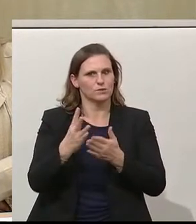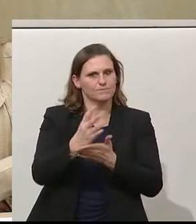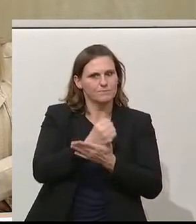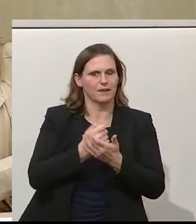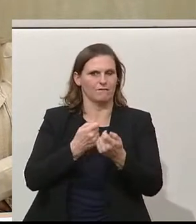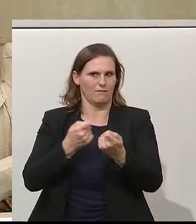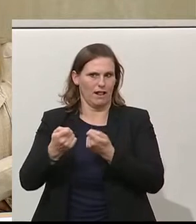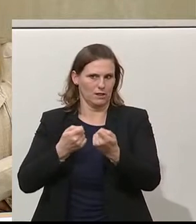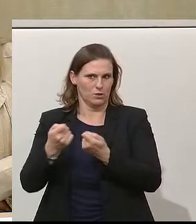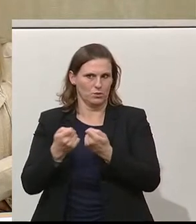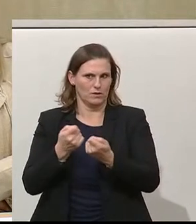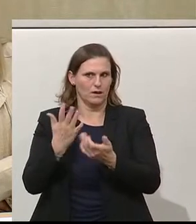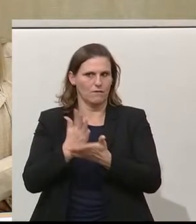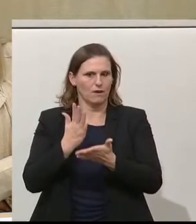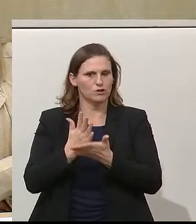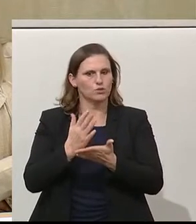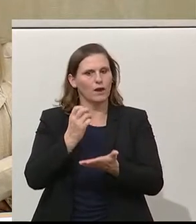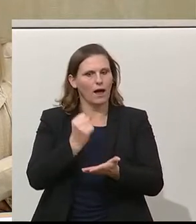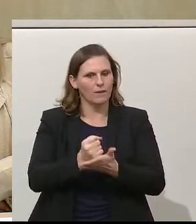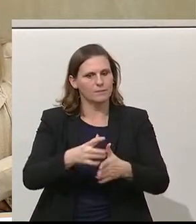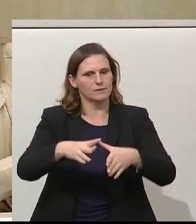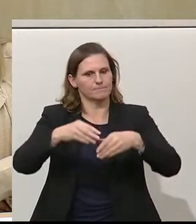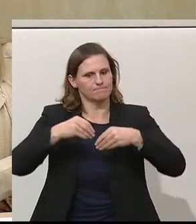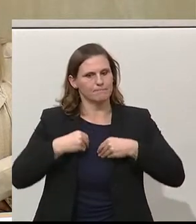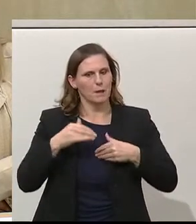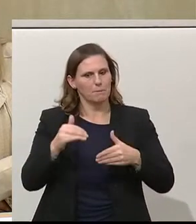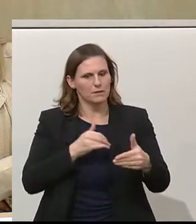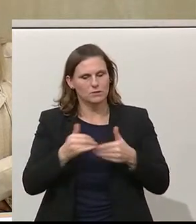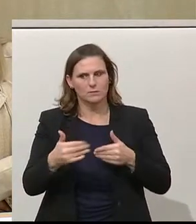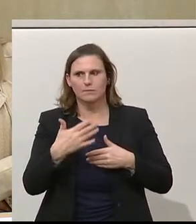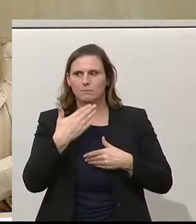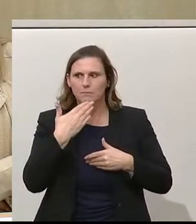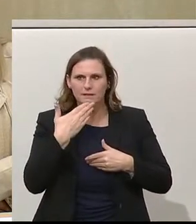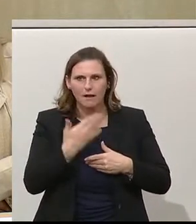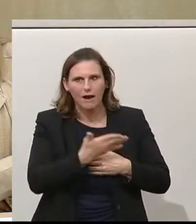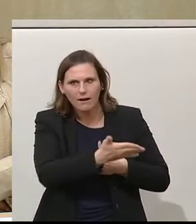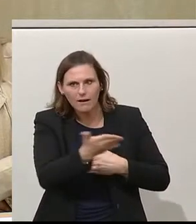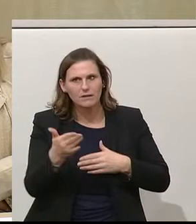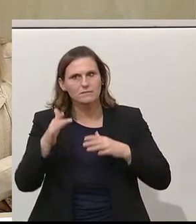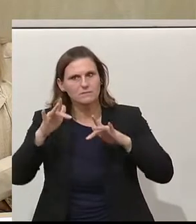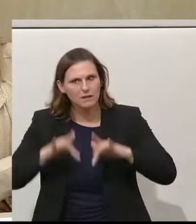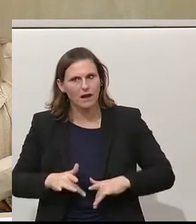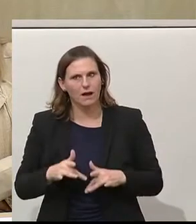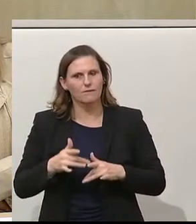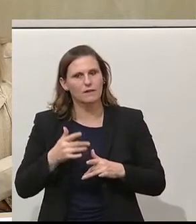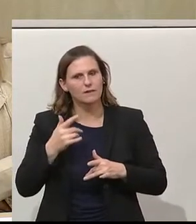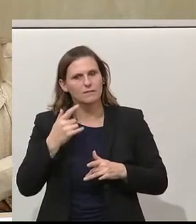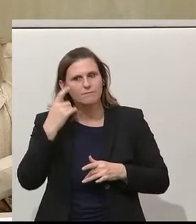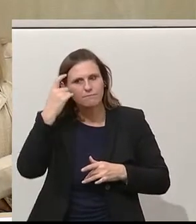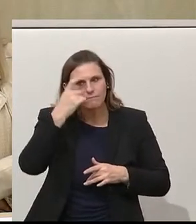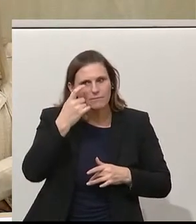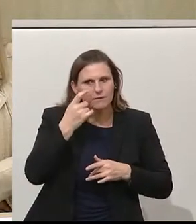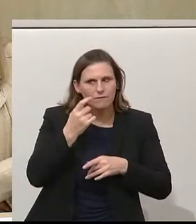Amtsübernahme im Ministerium habe ich mich ausdrücklich dafür bedankt, dass es diese gibt und dass die vielen Expertinnen und